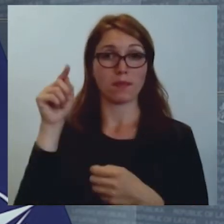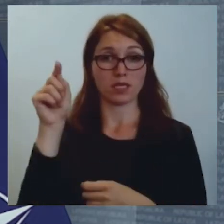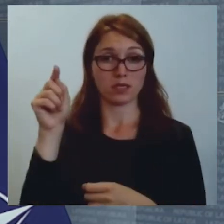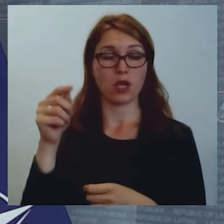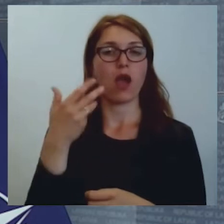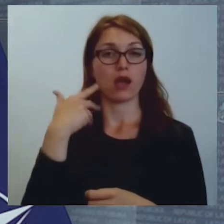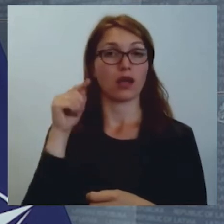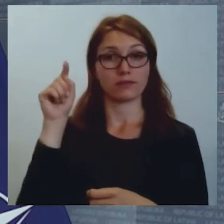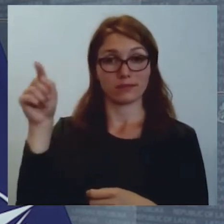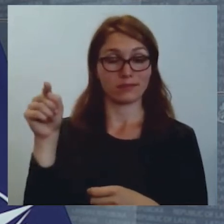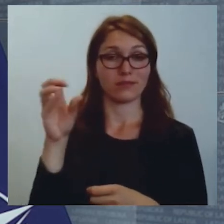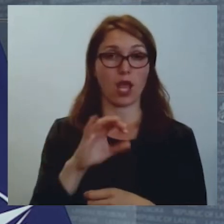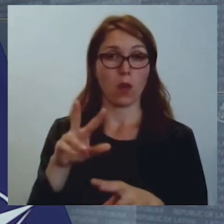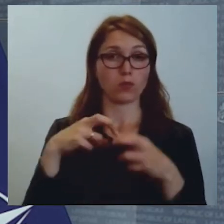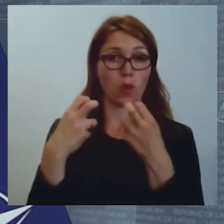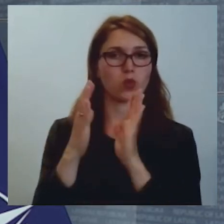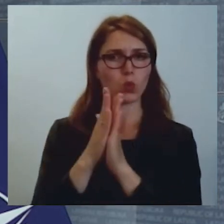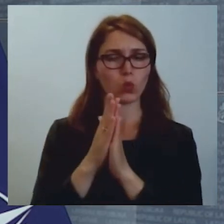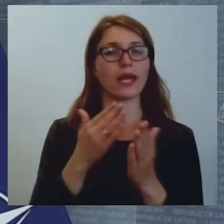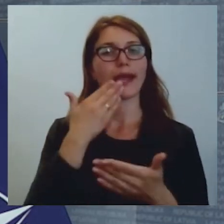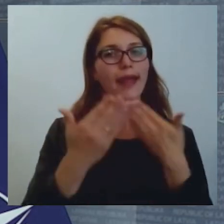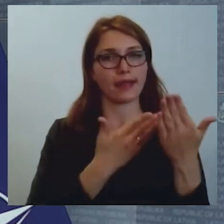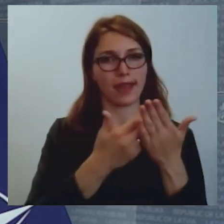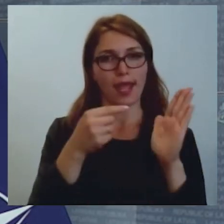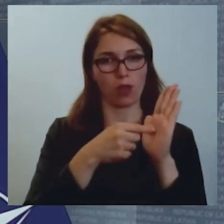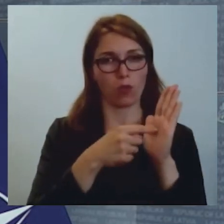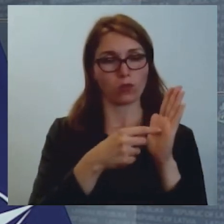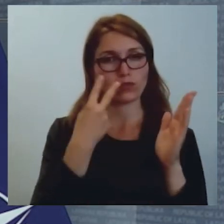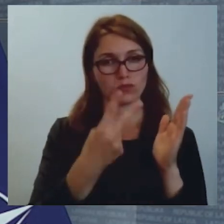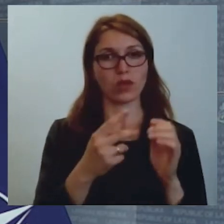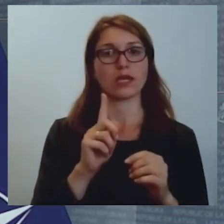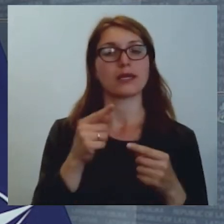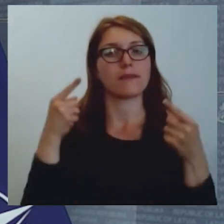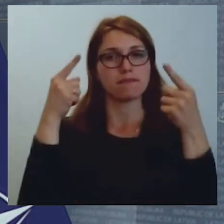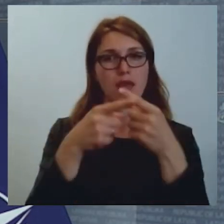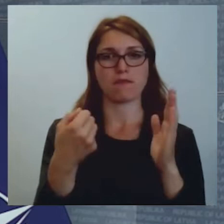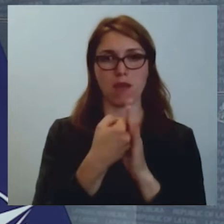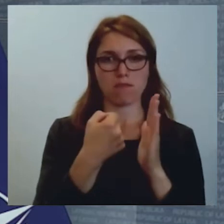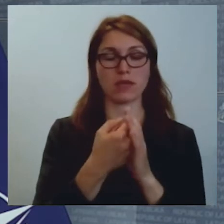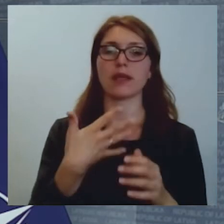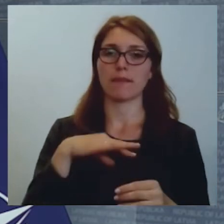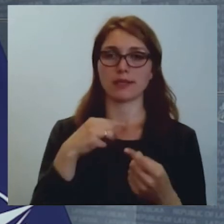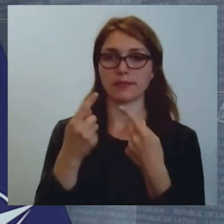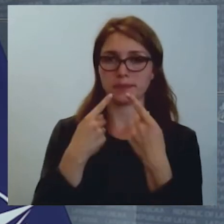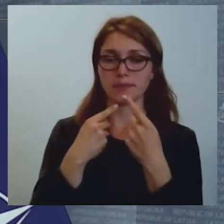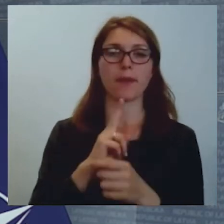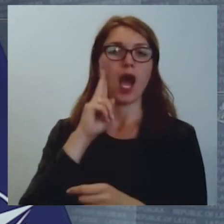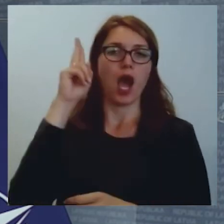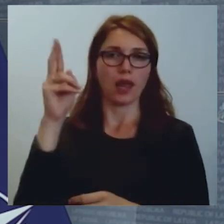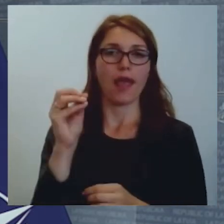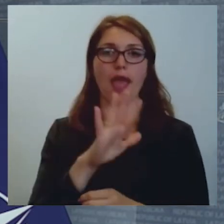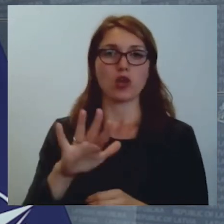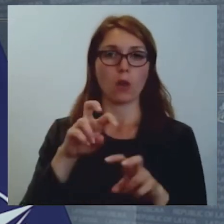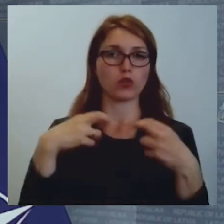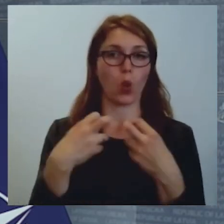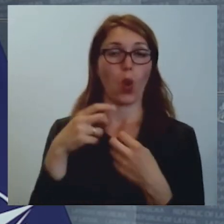pieturēties pie ieteikumiem un ieteikums ir mērķētiem pabalstiem, mums izdevās pārliecināt Eiropas komisijas pārstāvis, ka